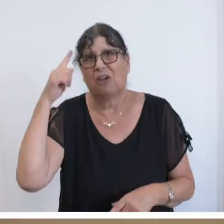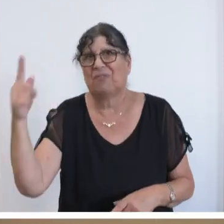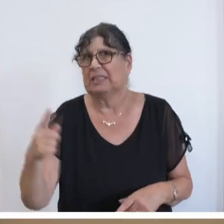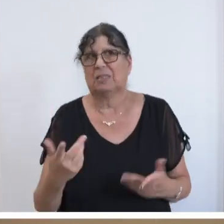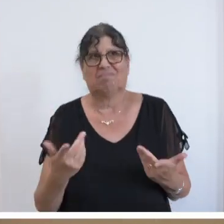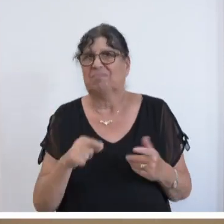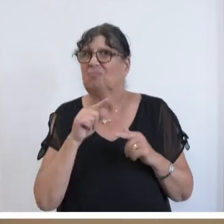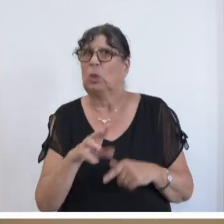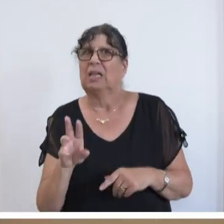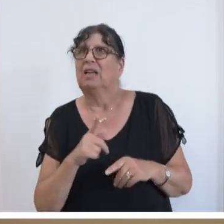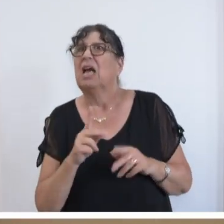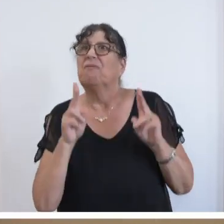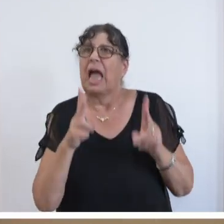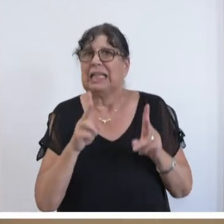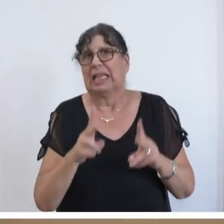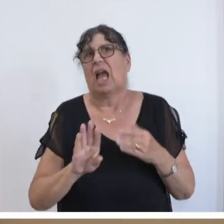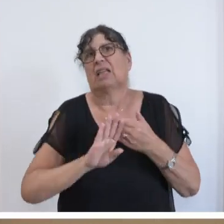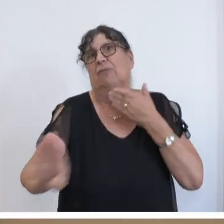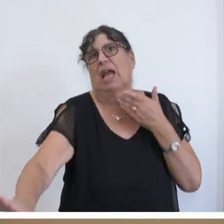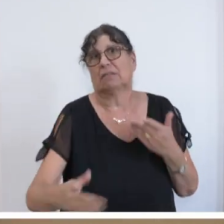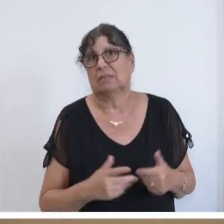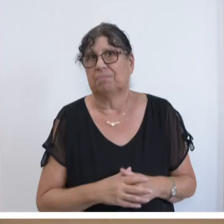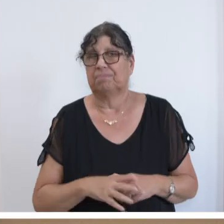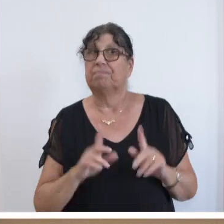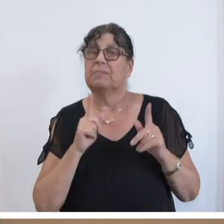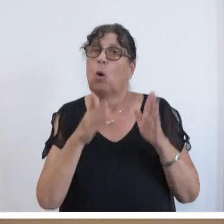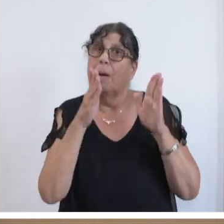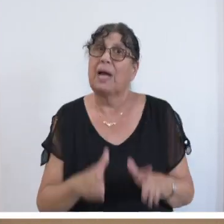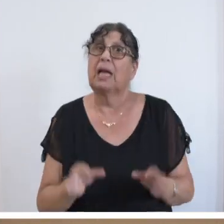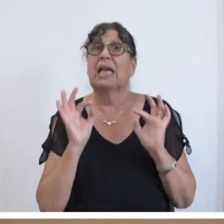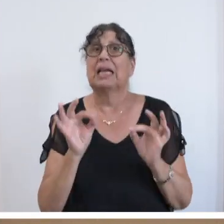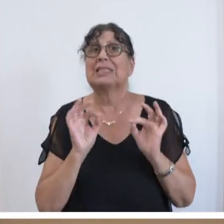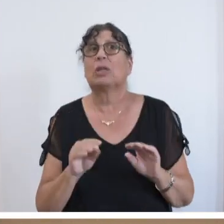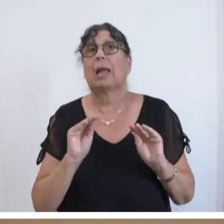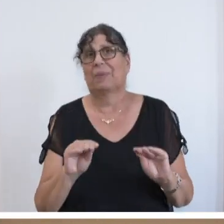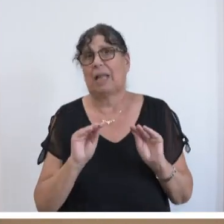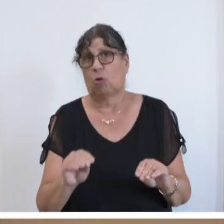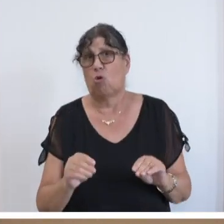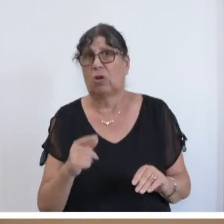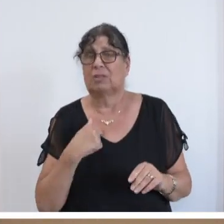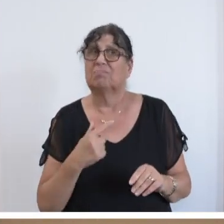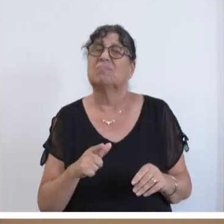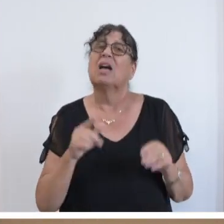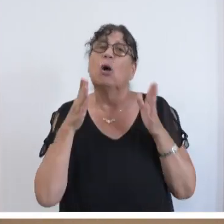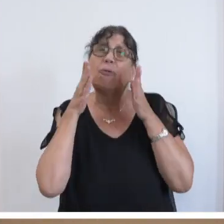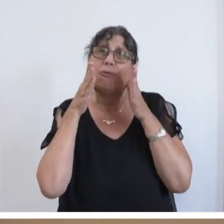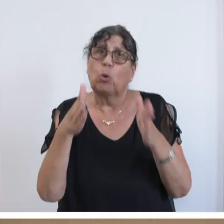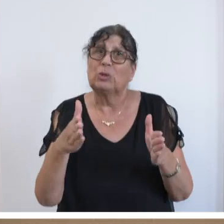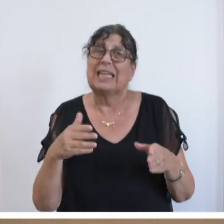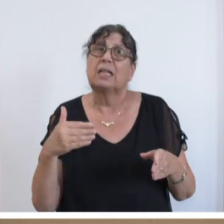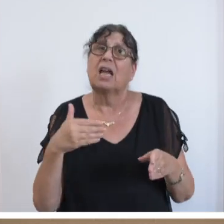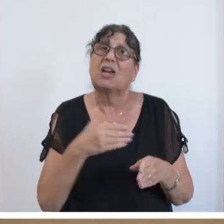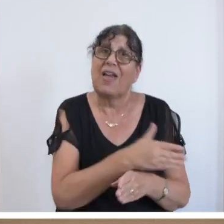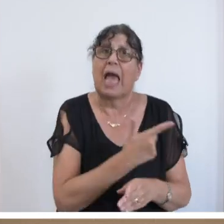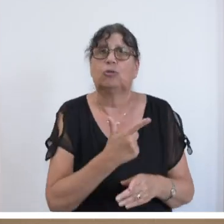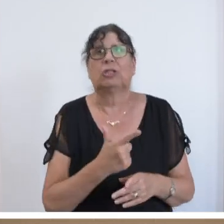von der Realität entfernt ist. Gerade auch im Bereich der Sonderpädagogik sehen wir eine Fokussierung auf den Quereinstieg durchaus